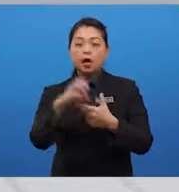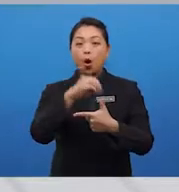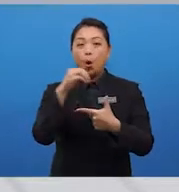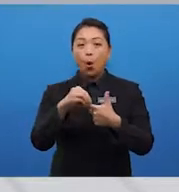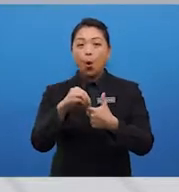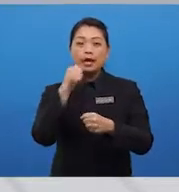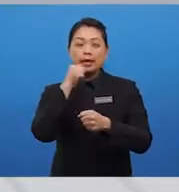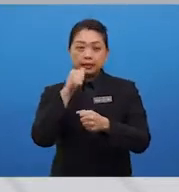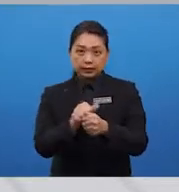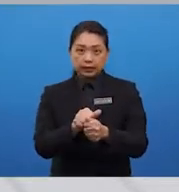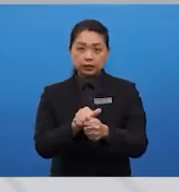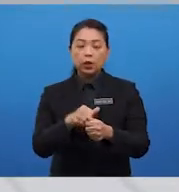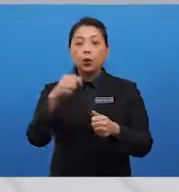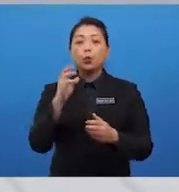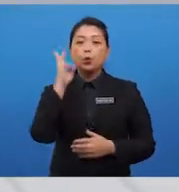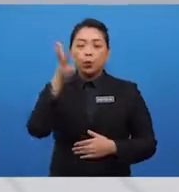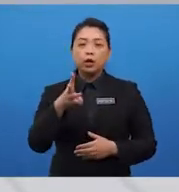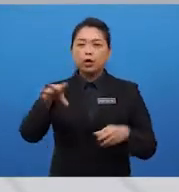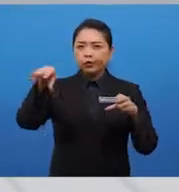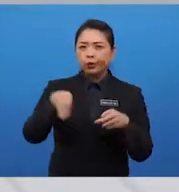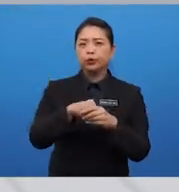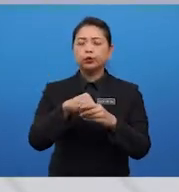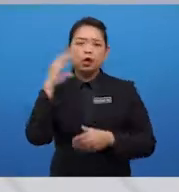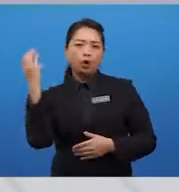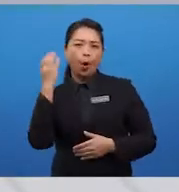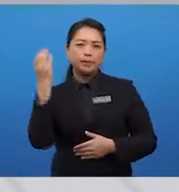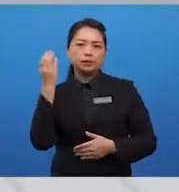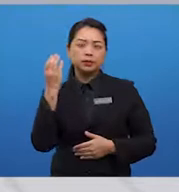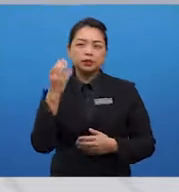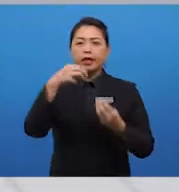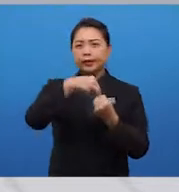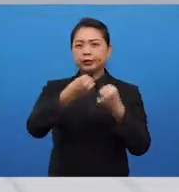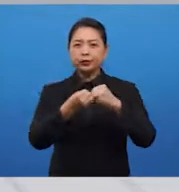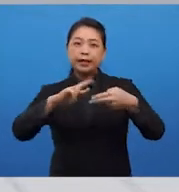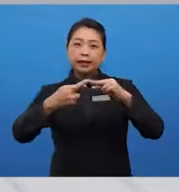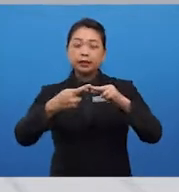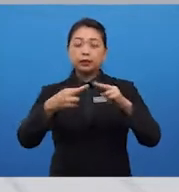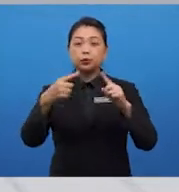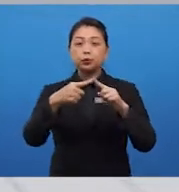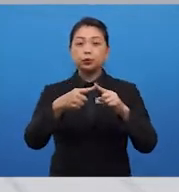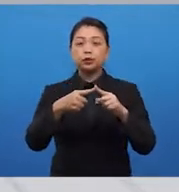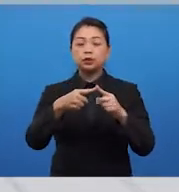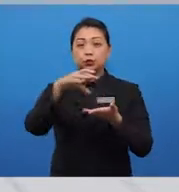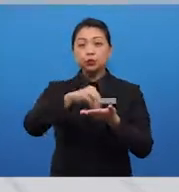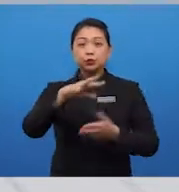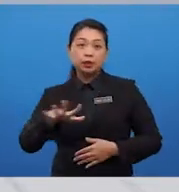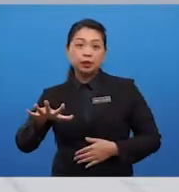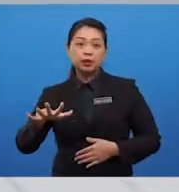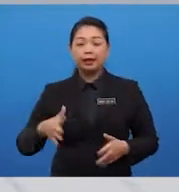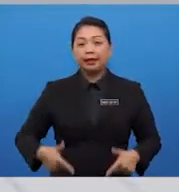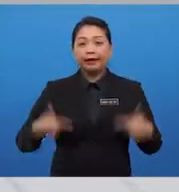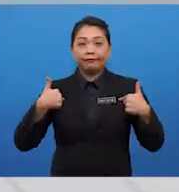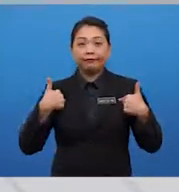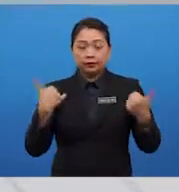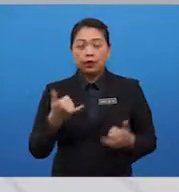will include common issues related to students' lives. Now, let us take a look